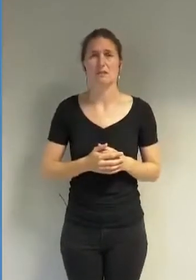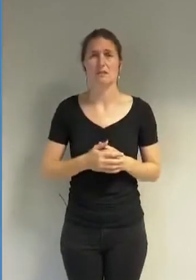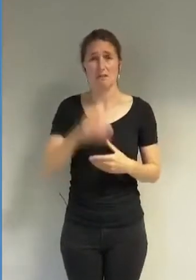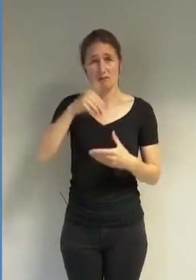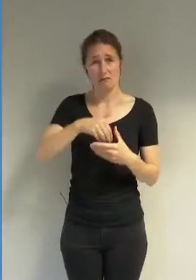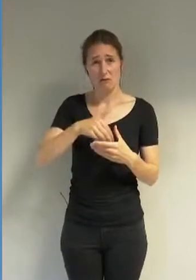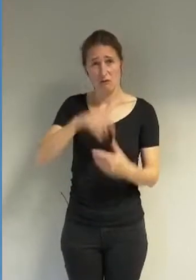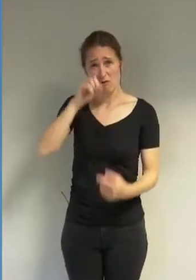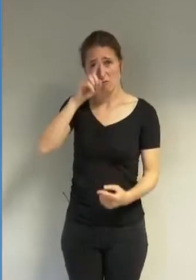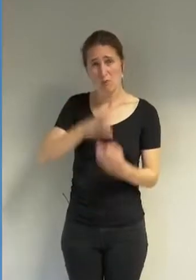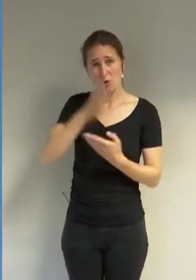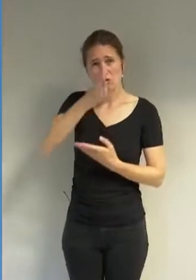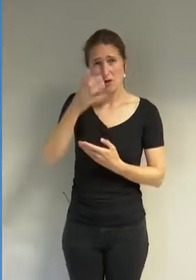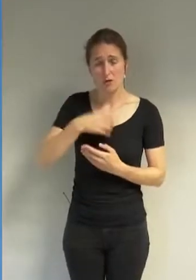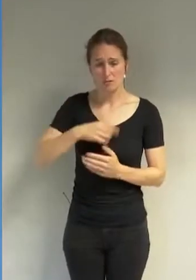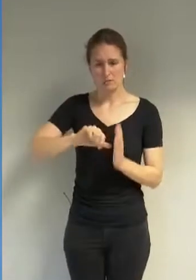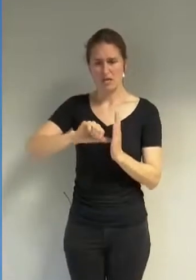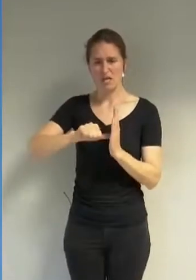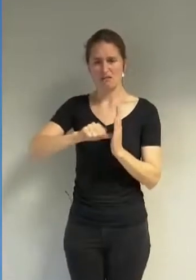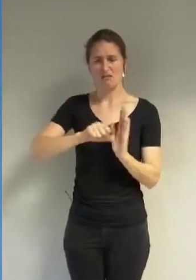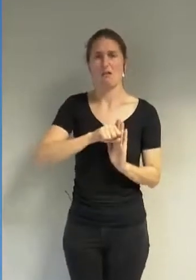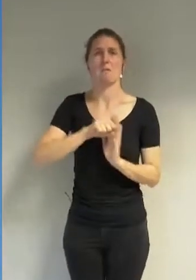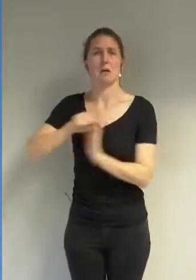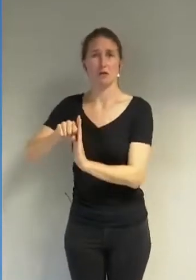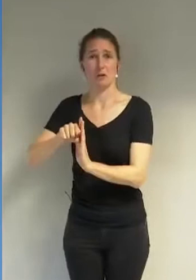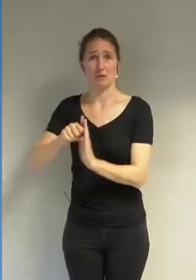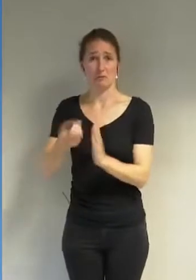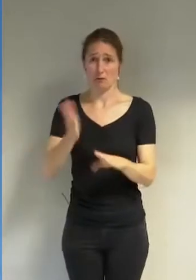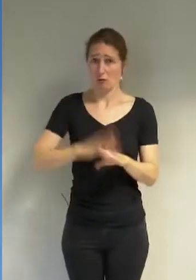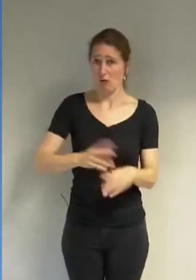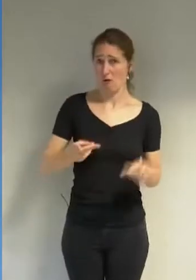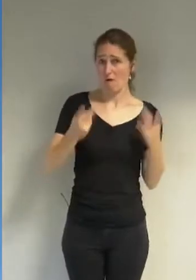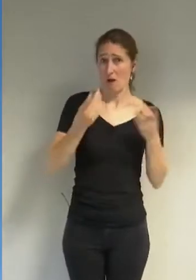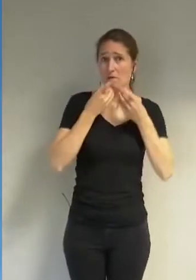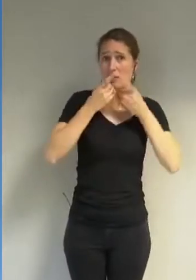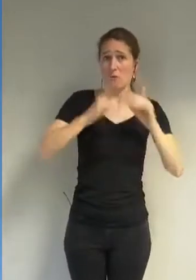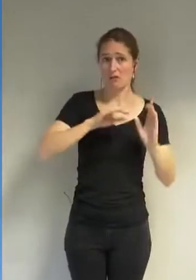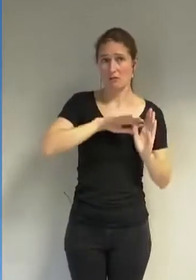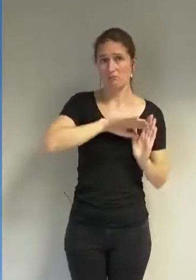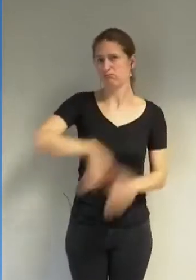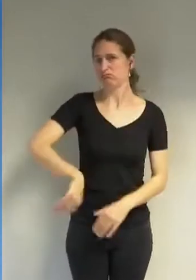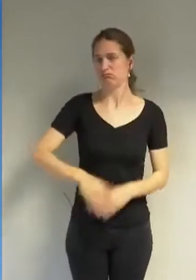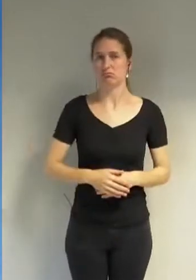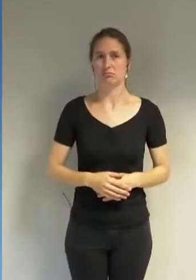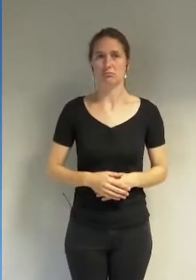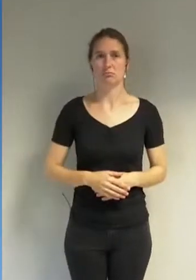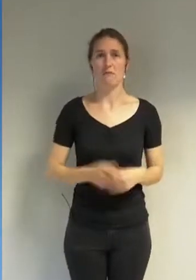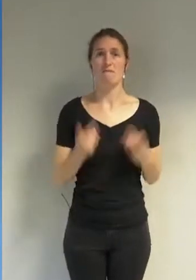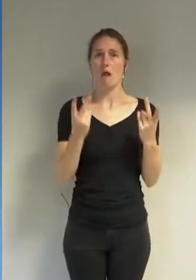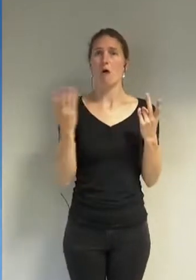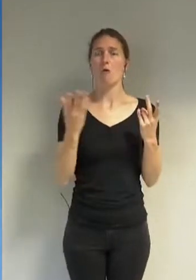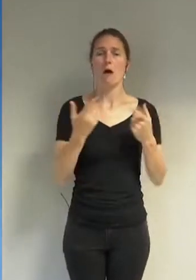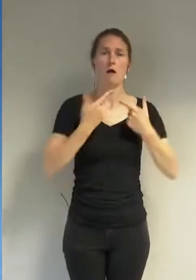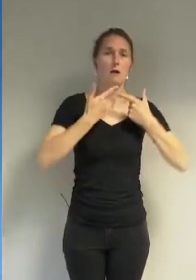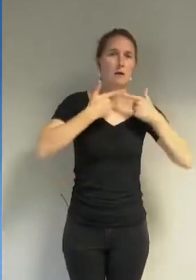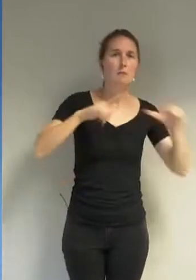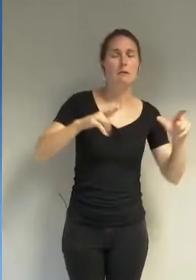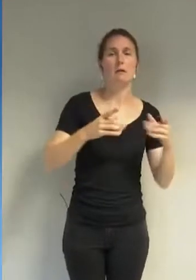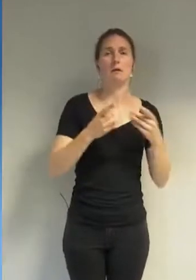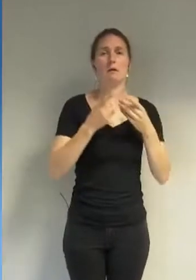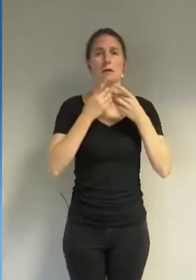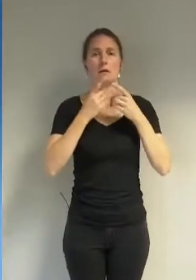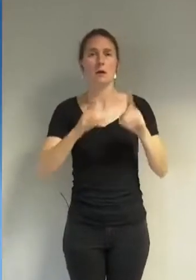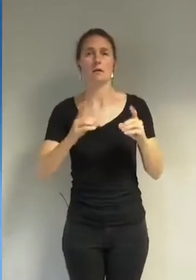avant les valeurs démocratiques de liberté, d'humanisme, d'émancipation et d